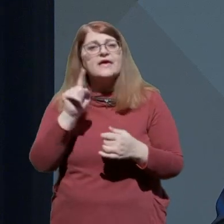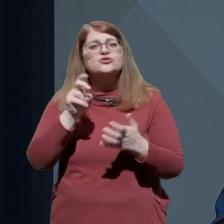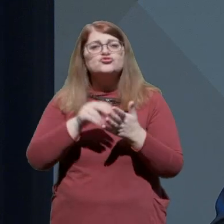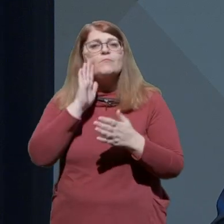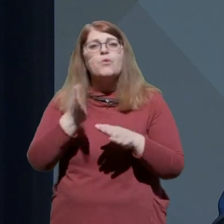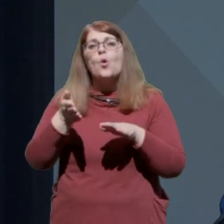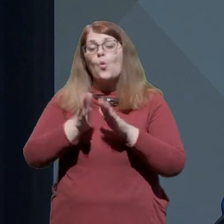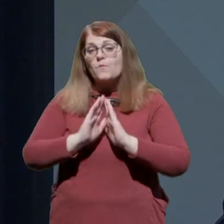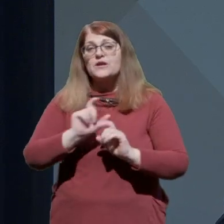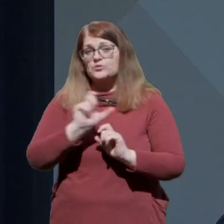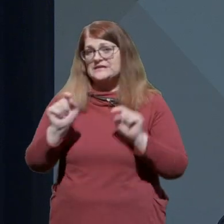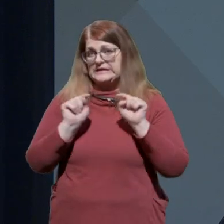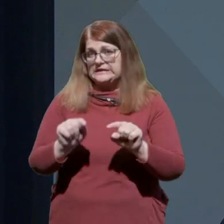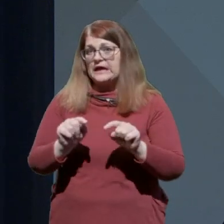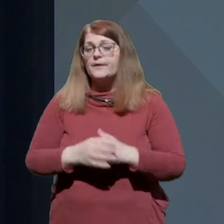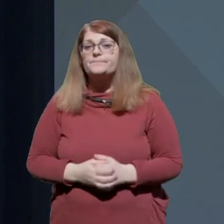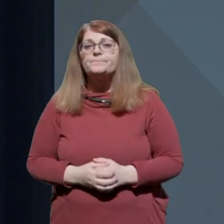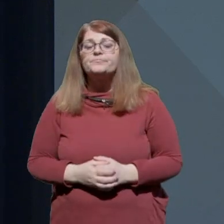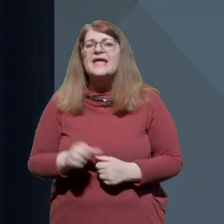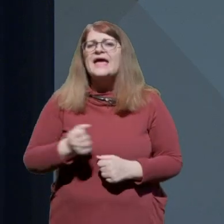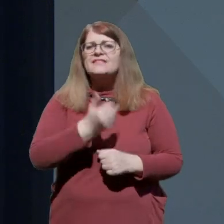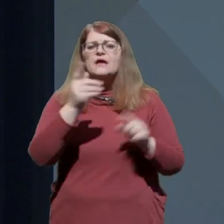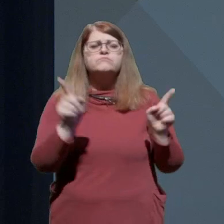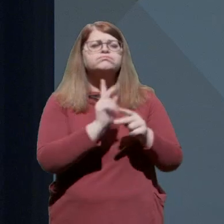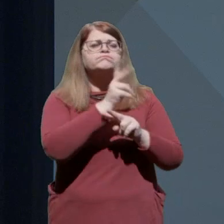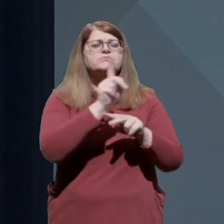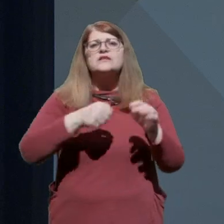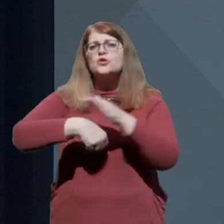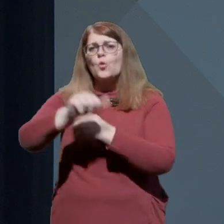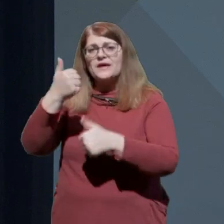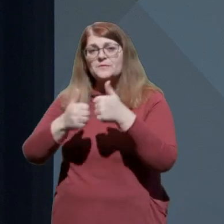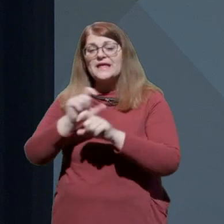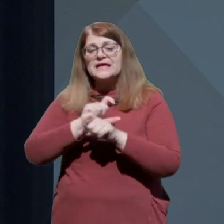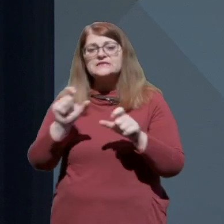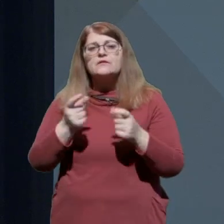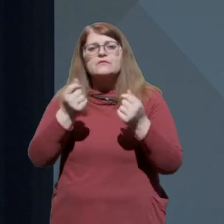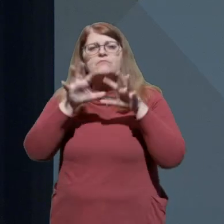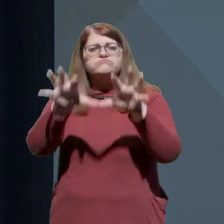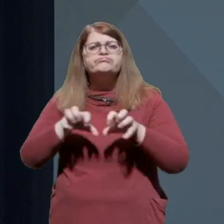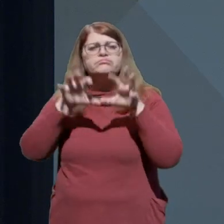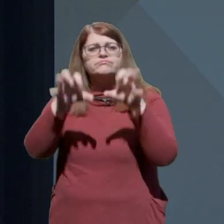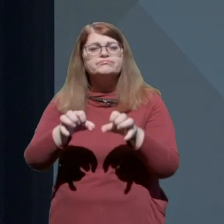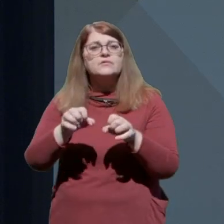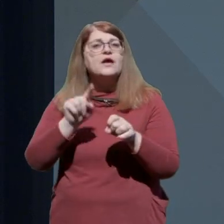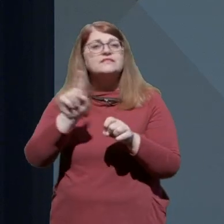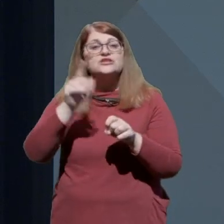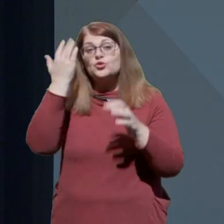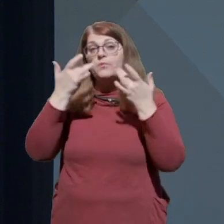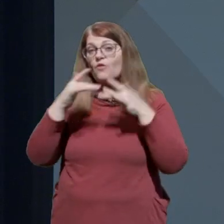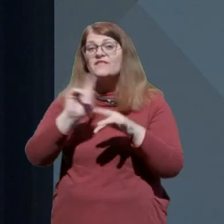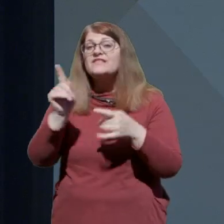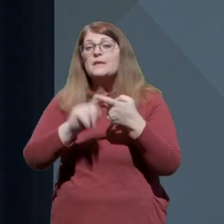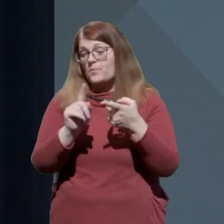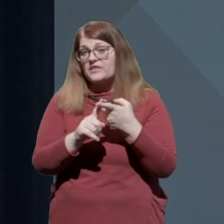zaradi teda. Nekateri koncerti in nogometne tekme zaradi pohlepa po denarju niso bili odpovedani niti potem,